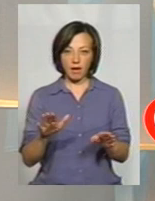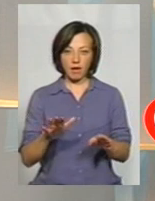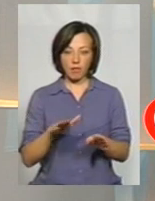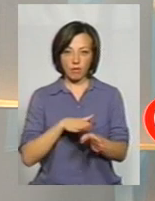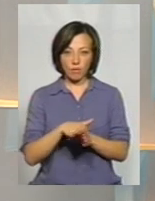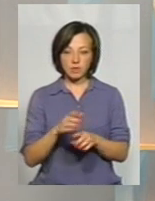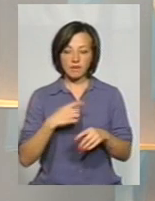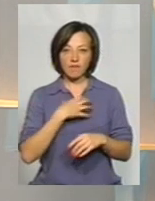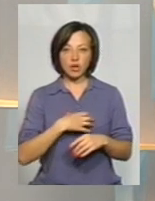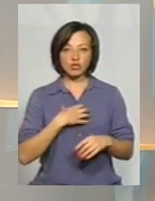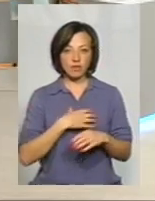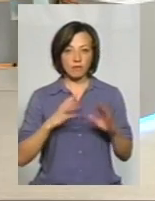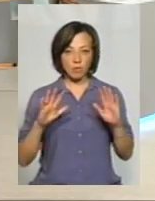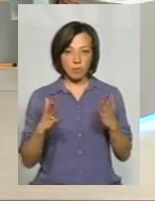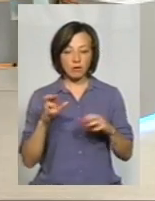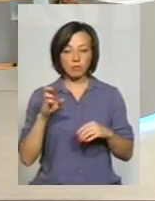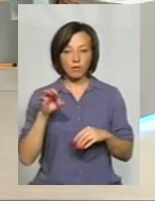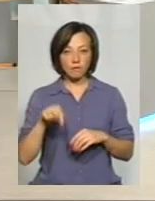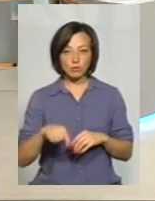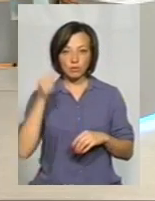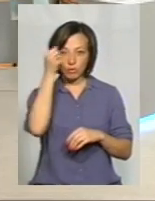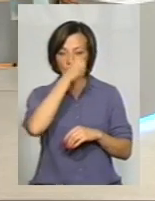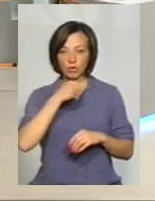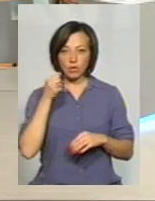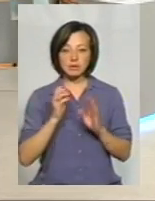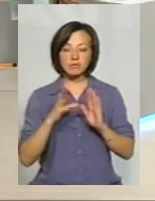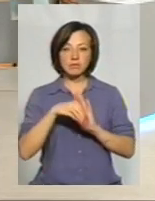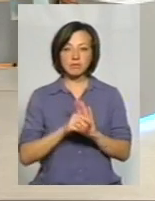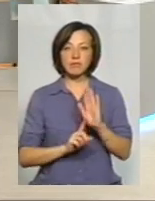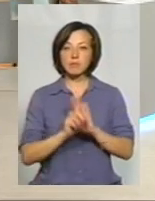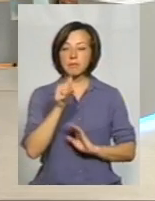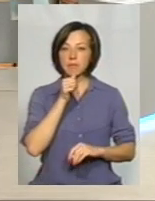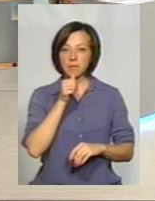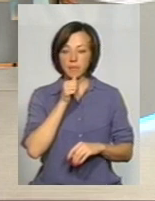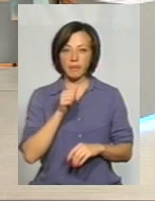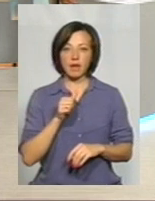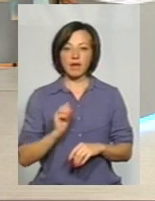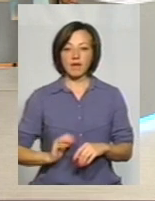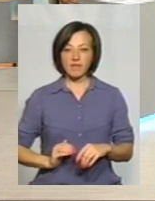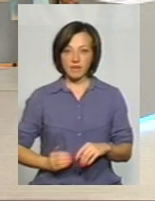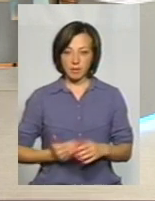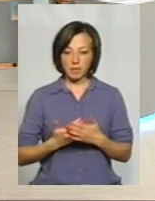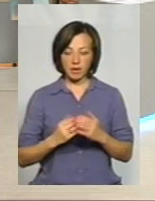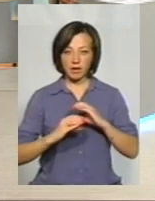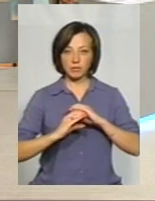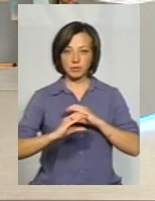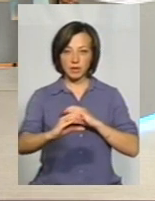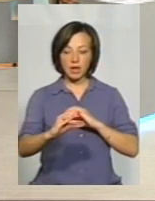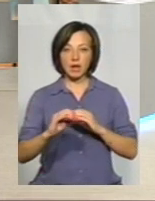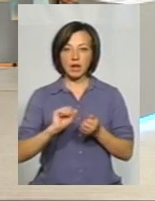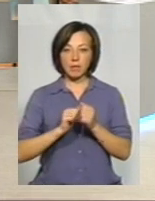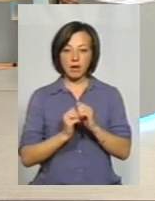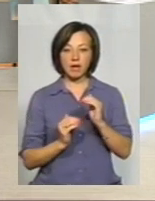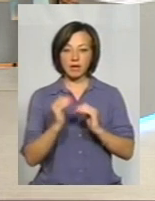дуже важливий момент, тому що це в цьому році тільки ввели. Наприклад, підрядний поклав нижній шар асфальта бітону, він не приступає до